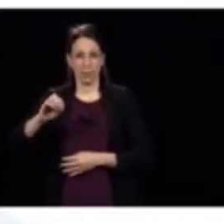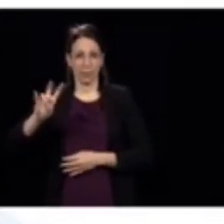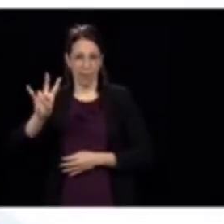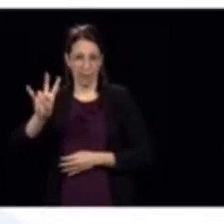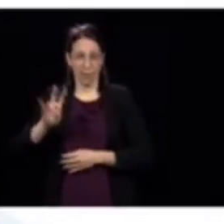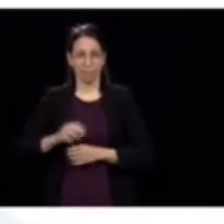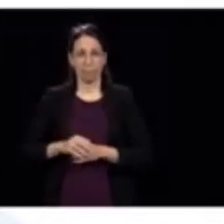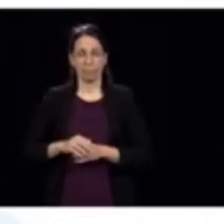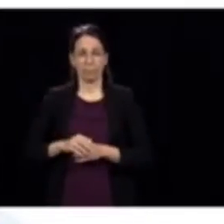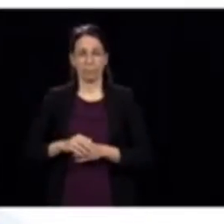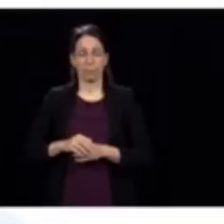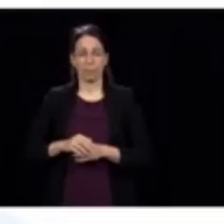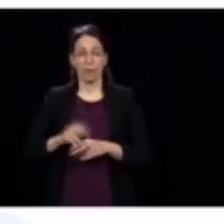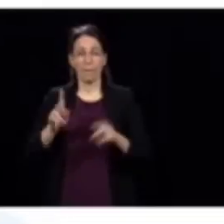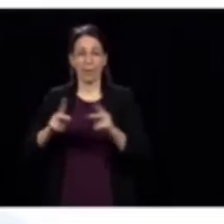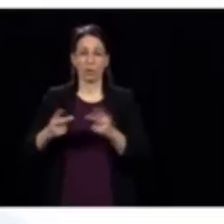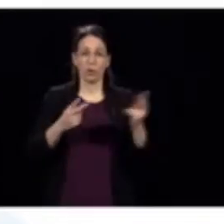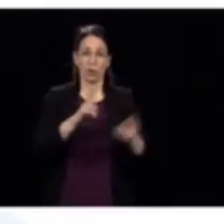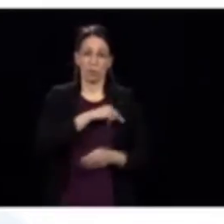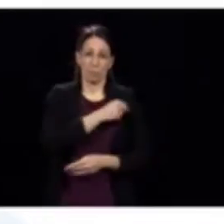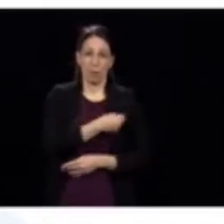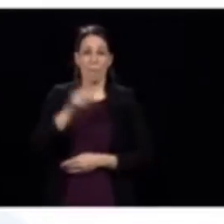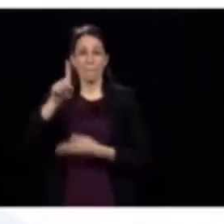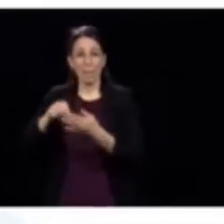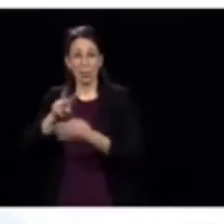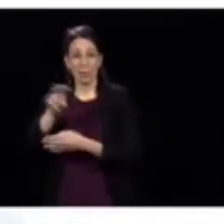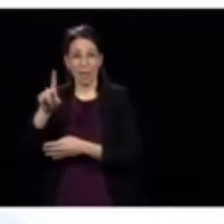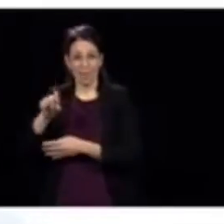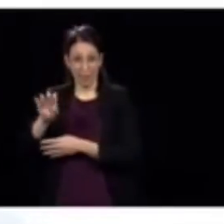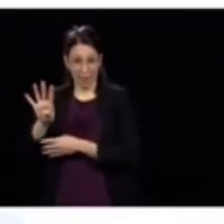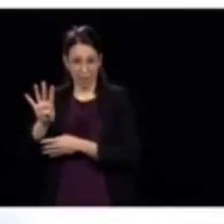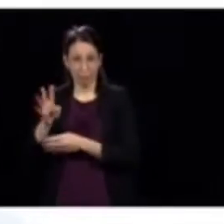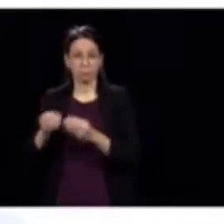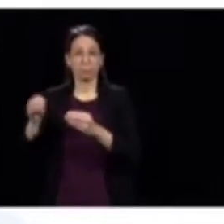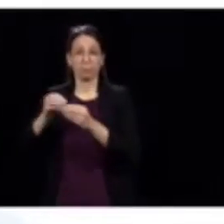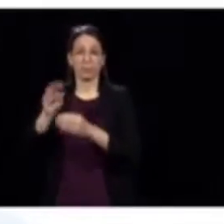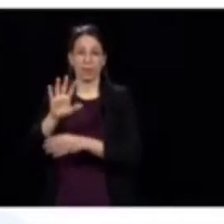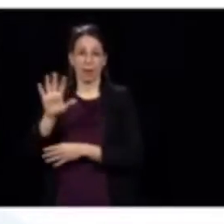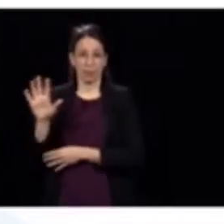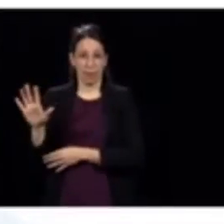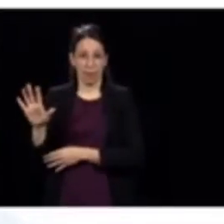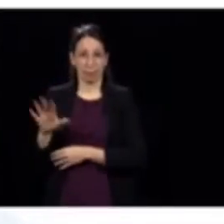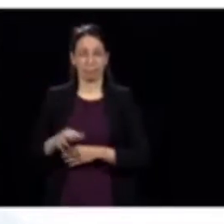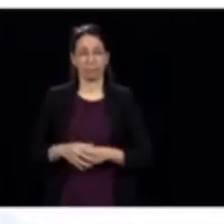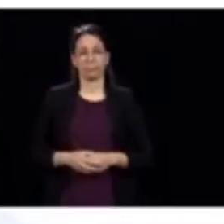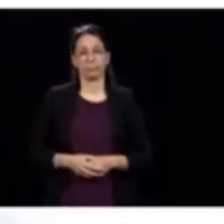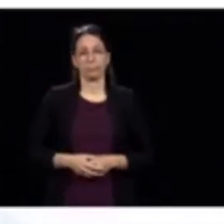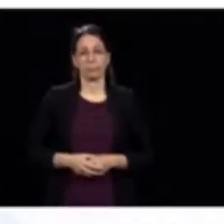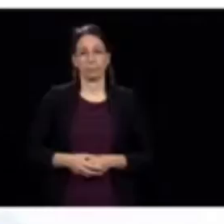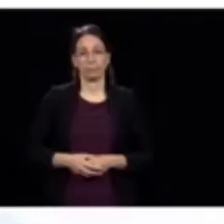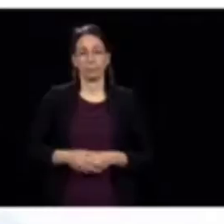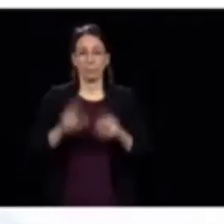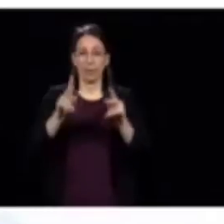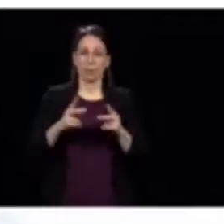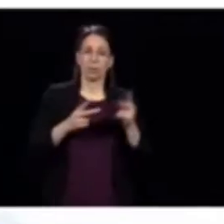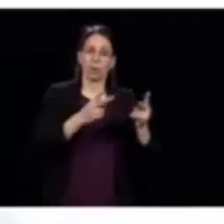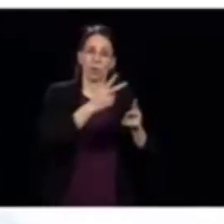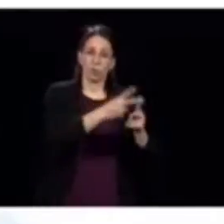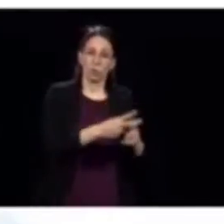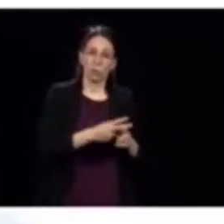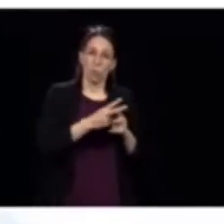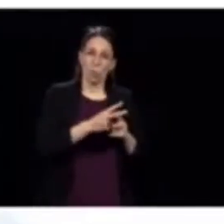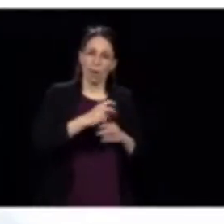On a 1224 personnes hospitalisées, c'est une augmentation de 55. Et on a 201